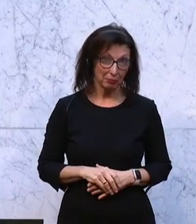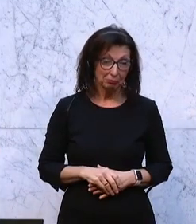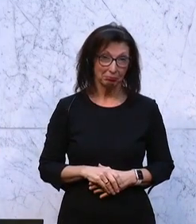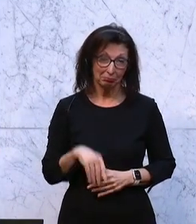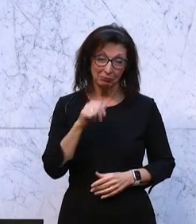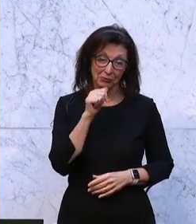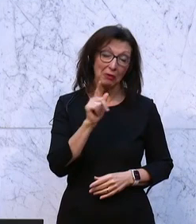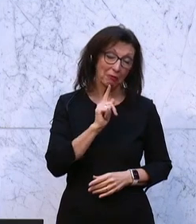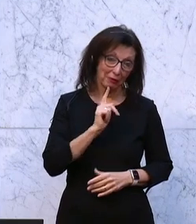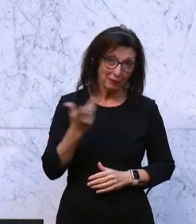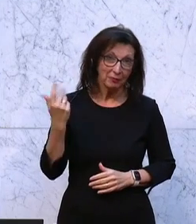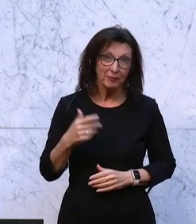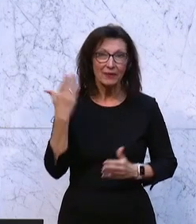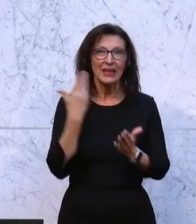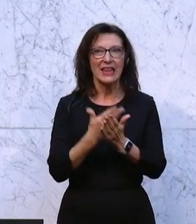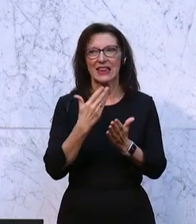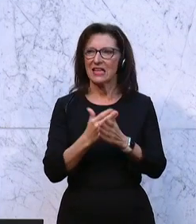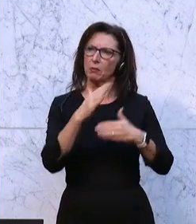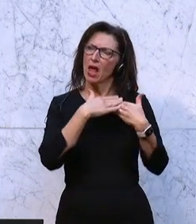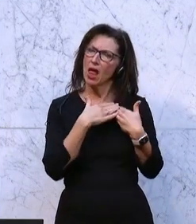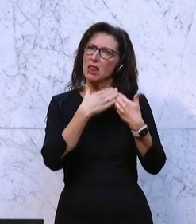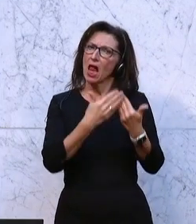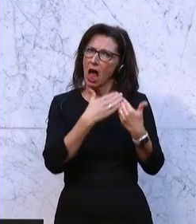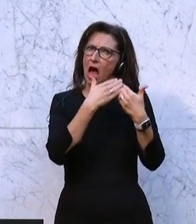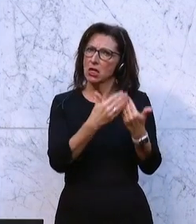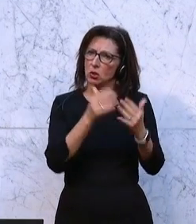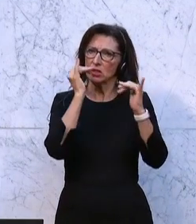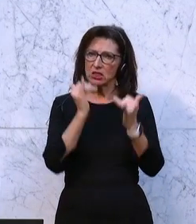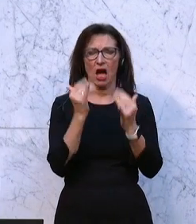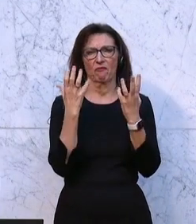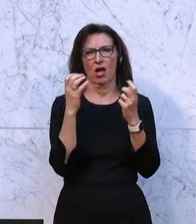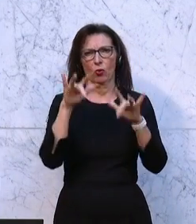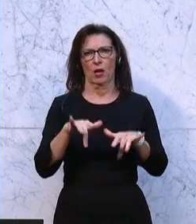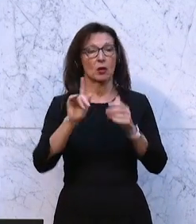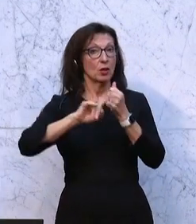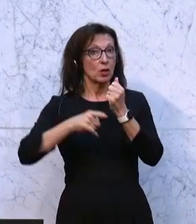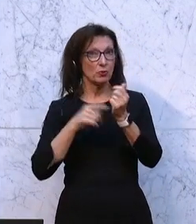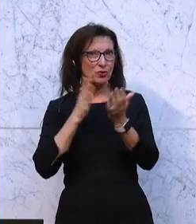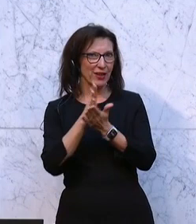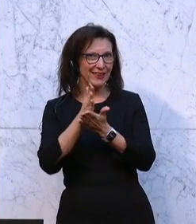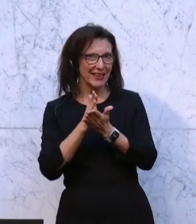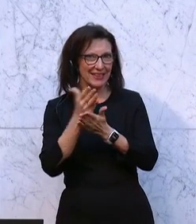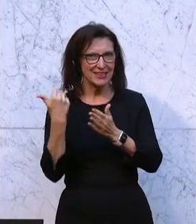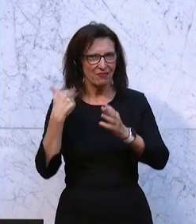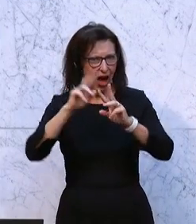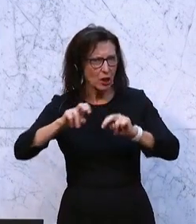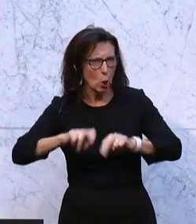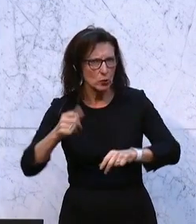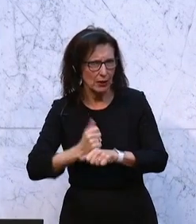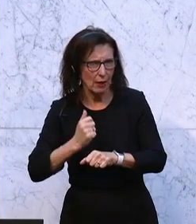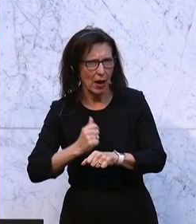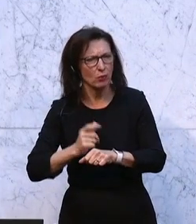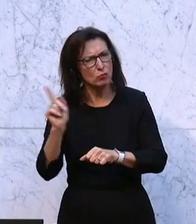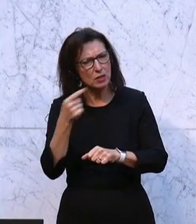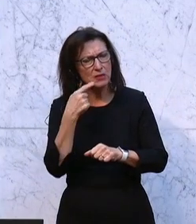mehr. Und deshalb greifen diese Entlastungen auch dementsprechend. Der Budgetdienst hat in seinen Analysen festgestellt, dass über den